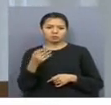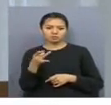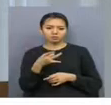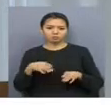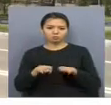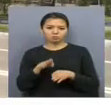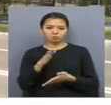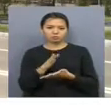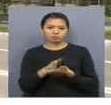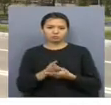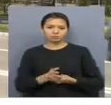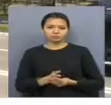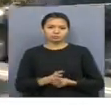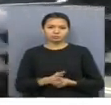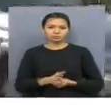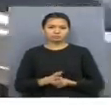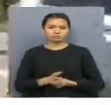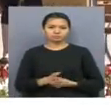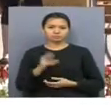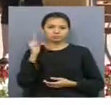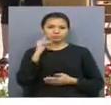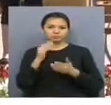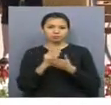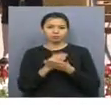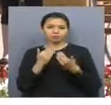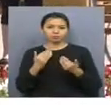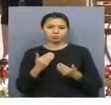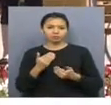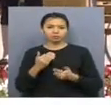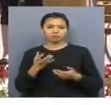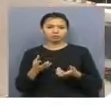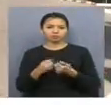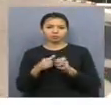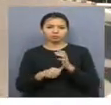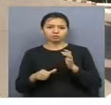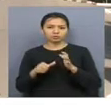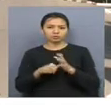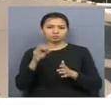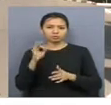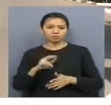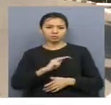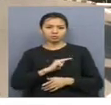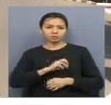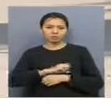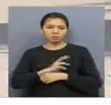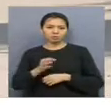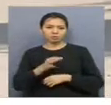аудандары. Қысқа мерзімді ұқыту жүйесі бойынша білім алып жатқандардың 66 пайызы жұмыс пен қамту ған. Обызтық жұмыс пен қамту